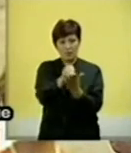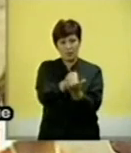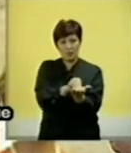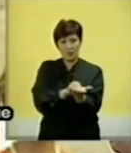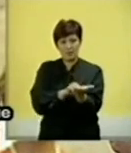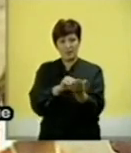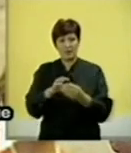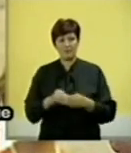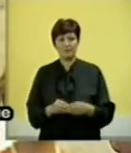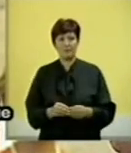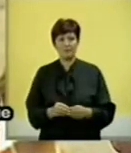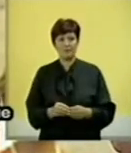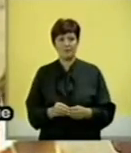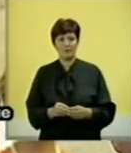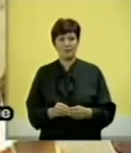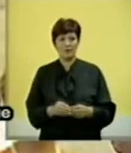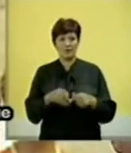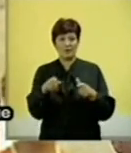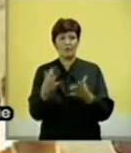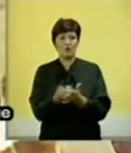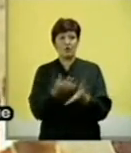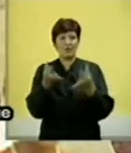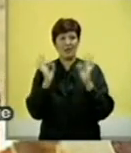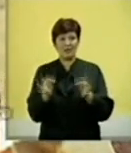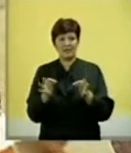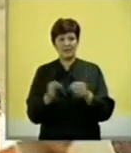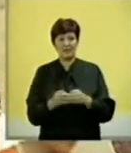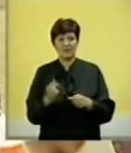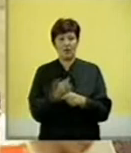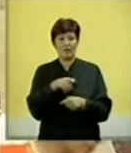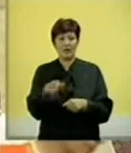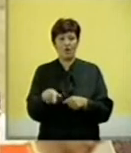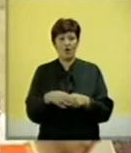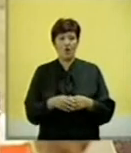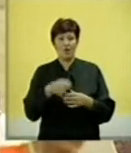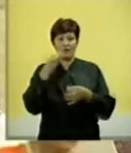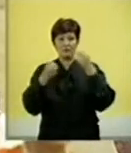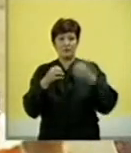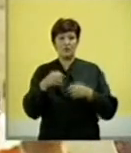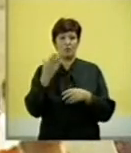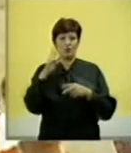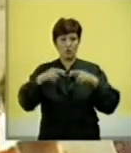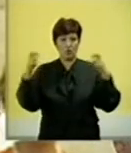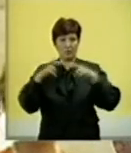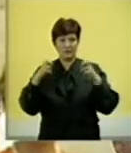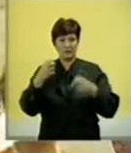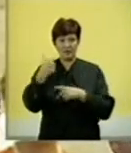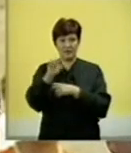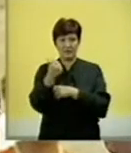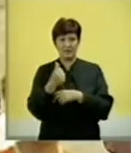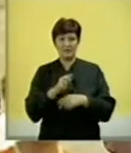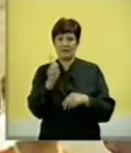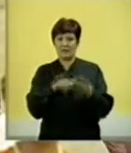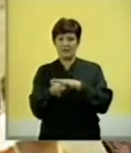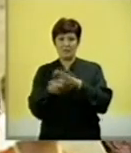činjenica, konkretnih činjenica. Time i dobija na kvalitetu upravo ovaj izveštaj ombudspana za 2011. godinu, jer upravo